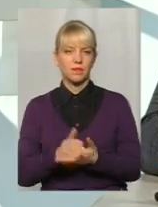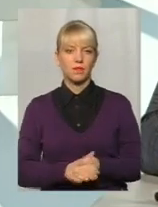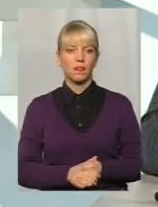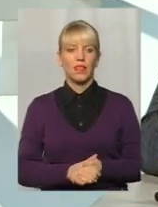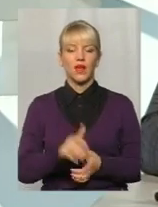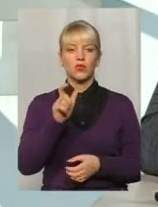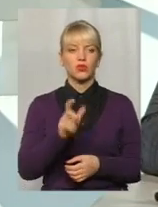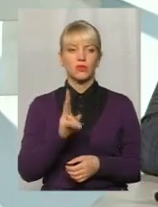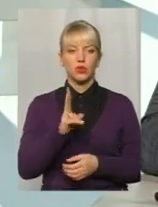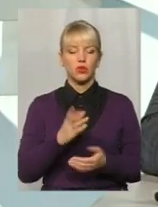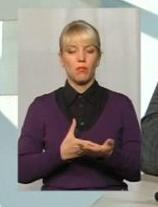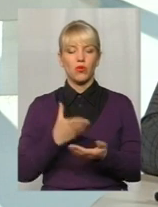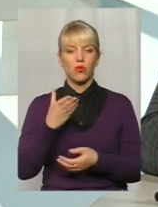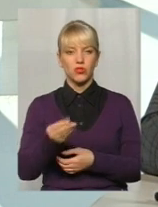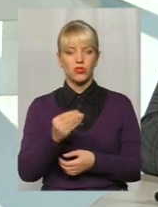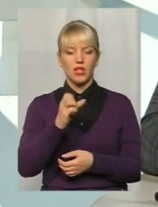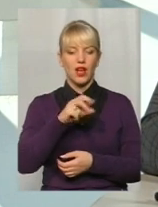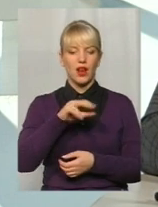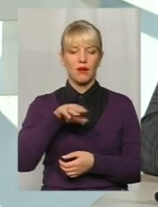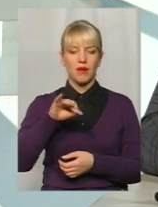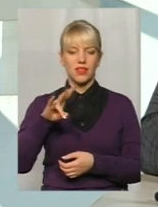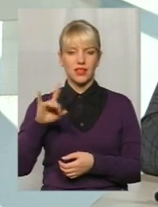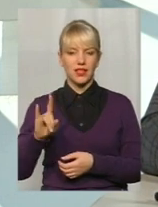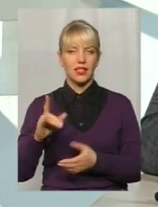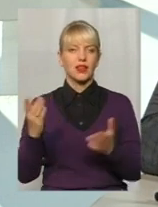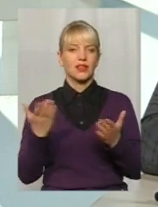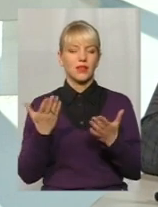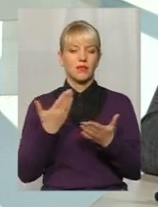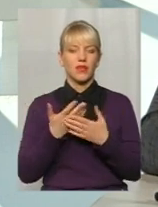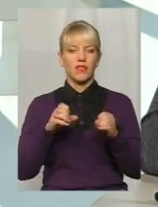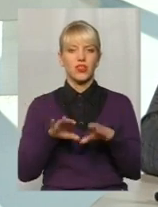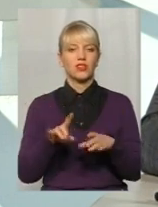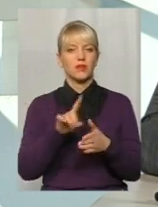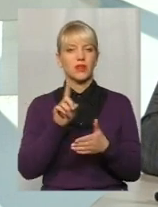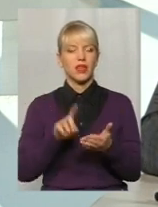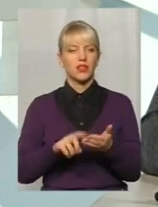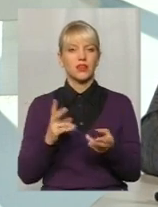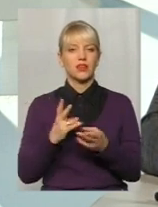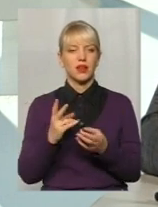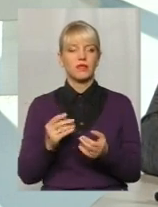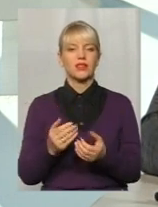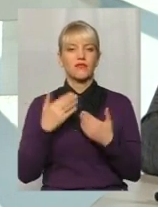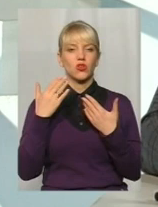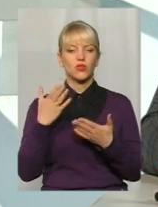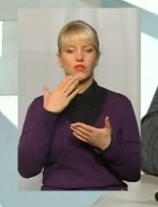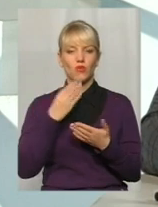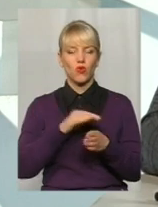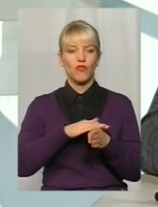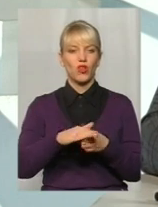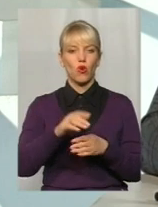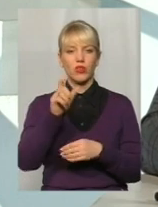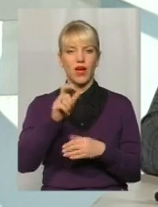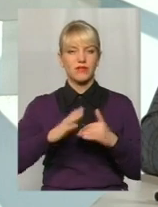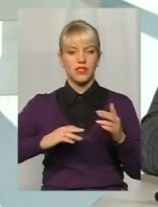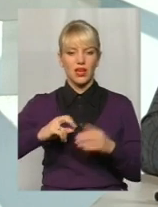Особи, які сплачують аліменти, якщо їм потрібно якесь вирішити питання, і їм потрібно в першу чергу звернутися до свого виконавця, до якого на